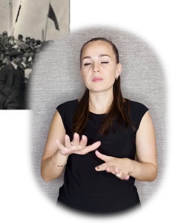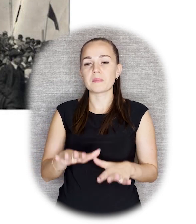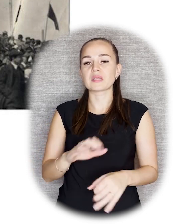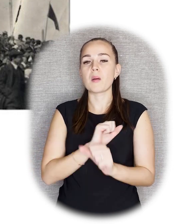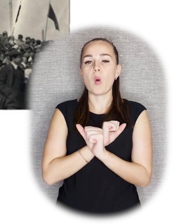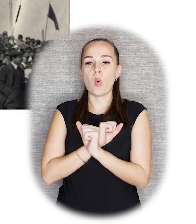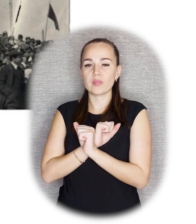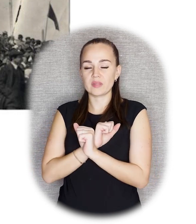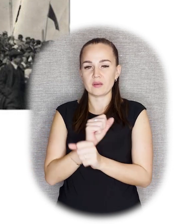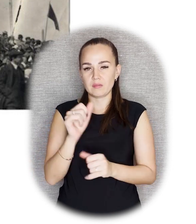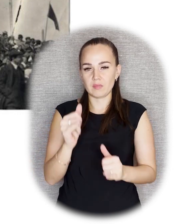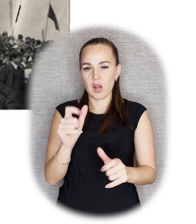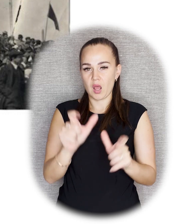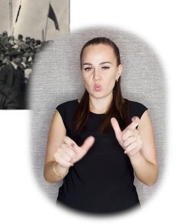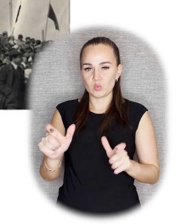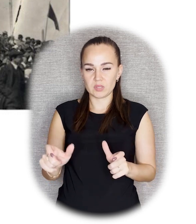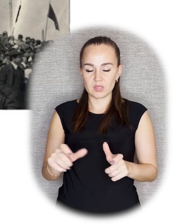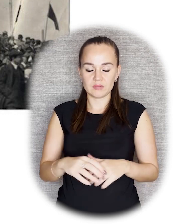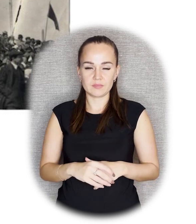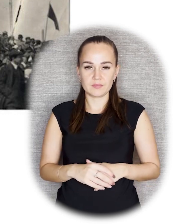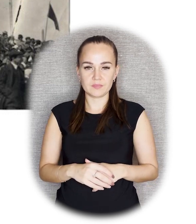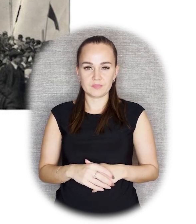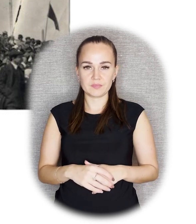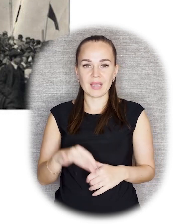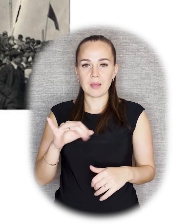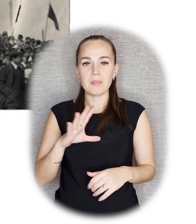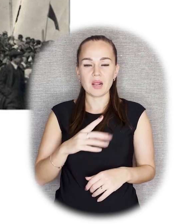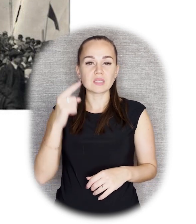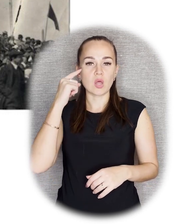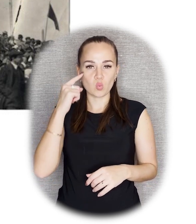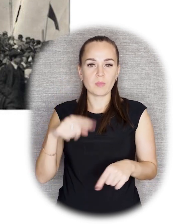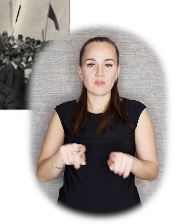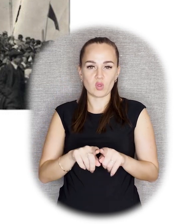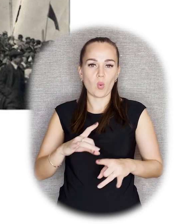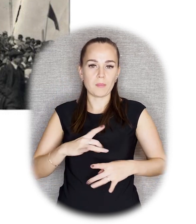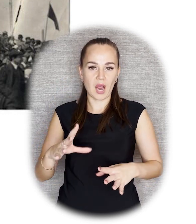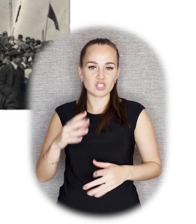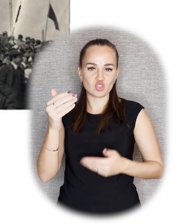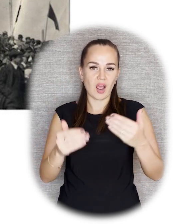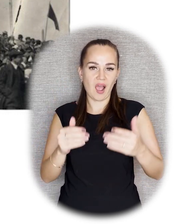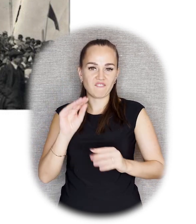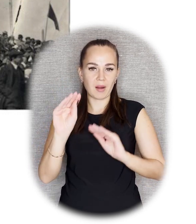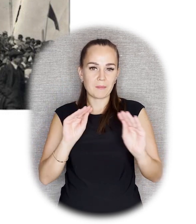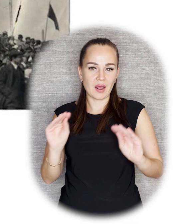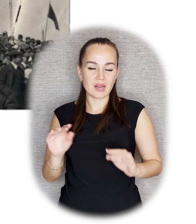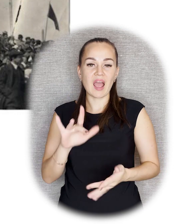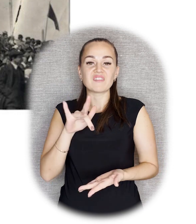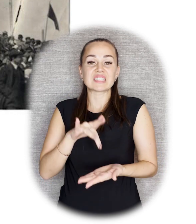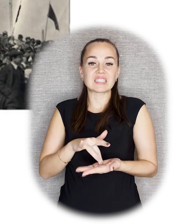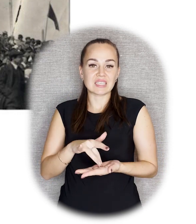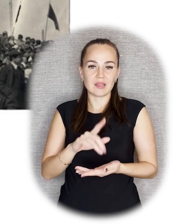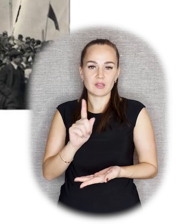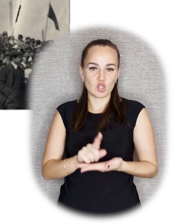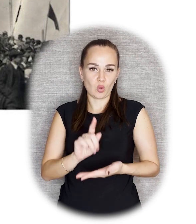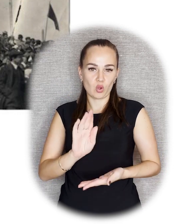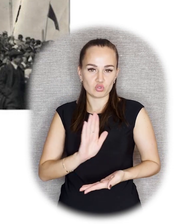трудящихся. И для домов отдыха было задумано вот такое вот праздничное оформление. Центром композиции должен